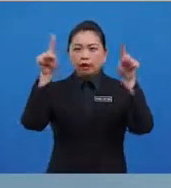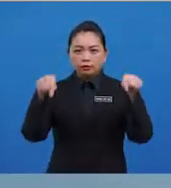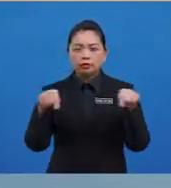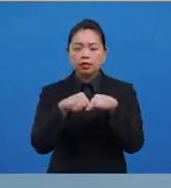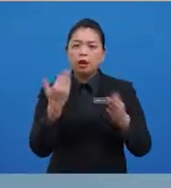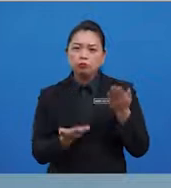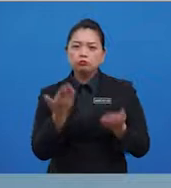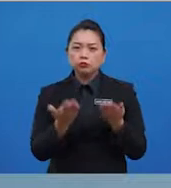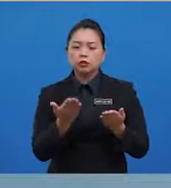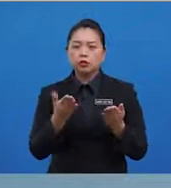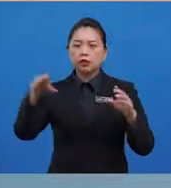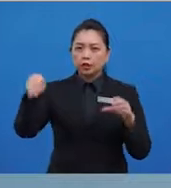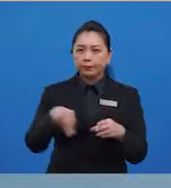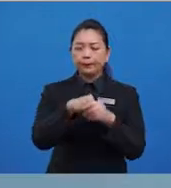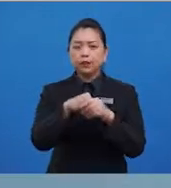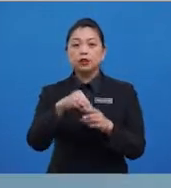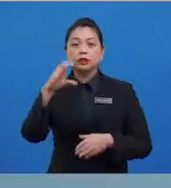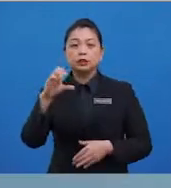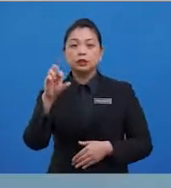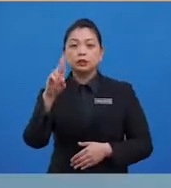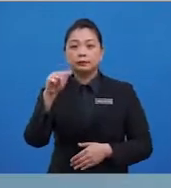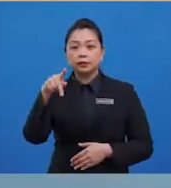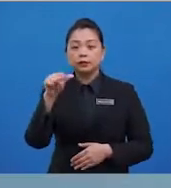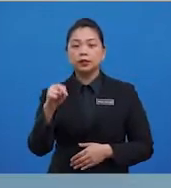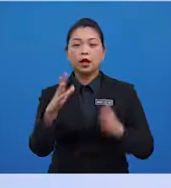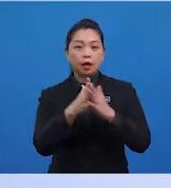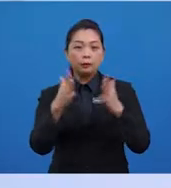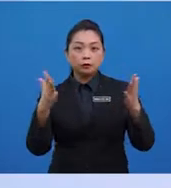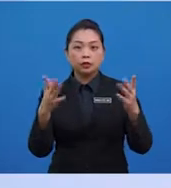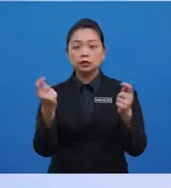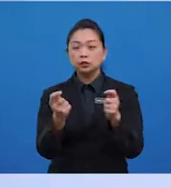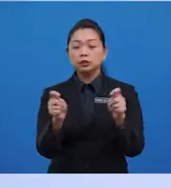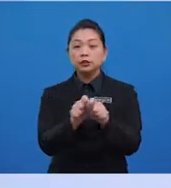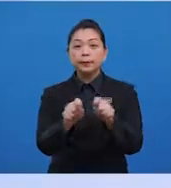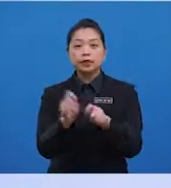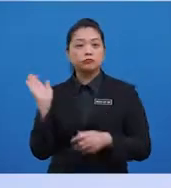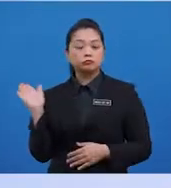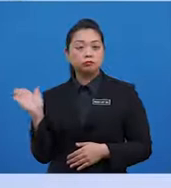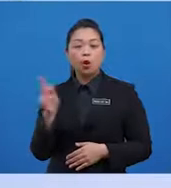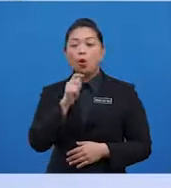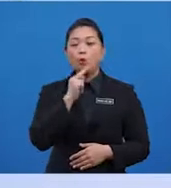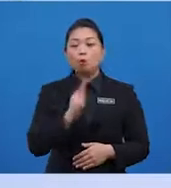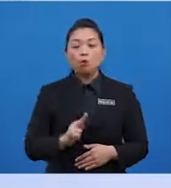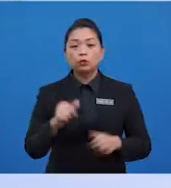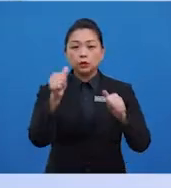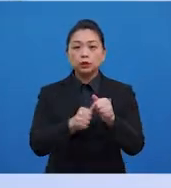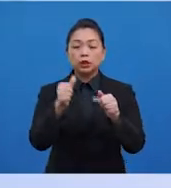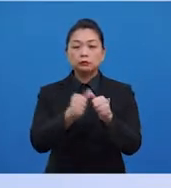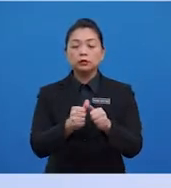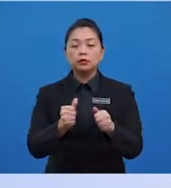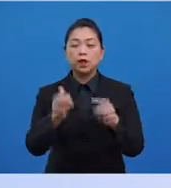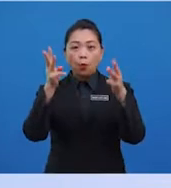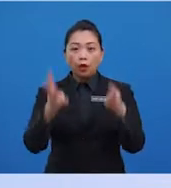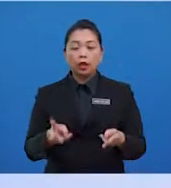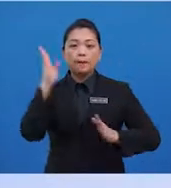melibatkan cerapan yang besar. Seperti, umur setiap warga negara Malaysia.